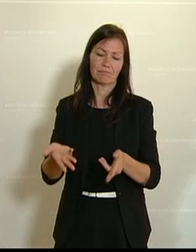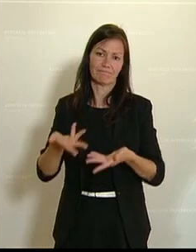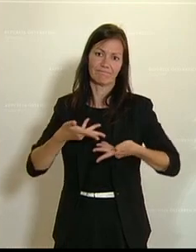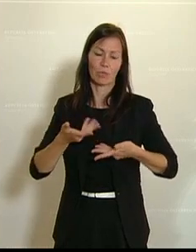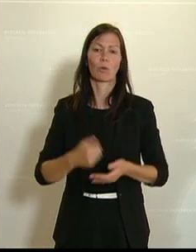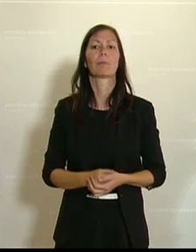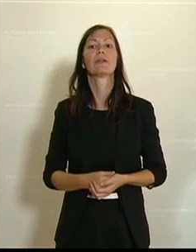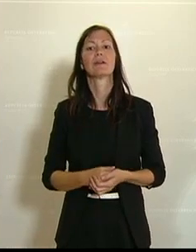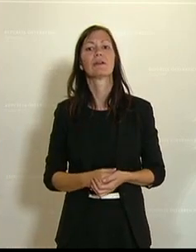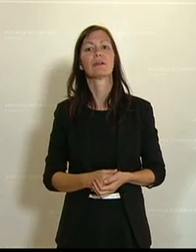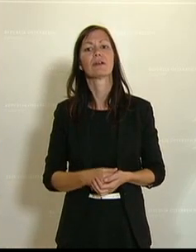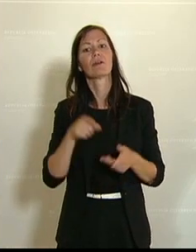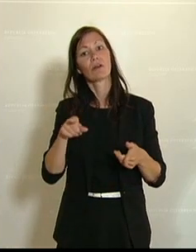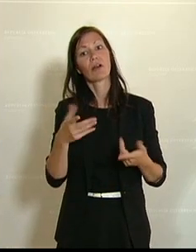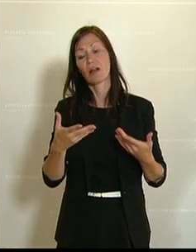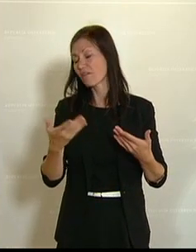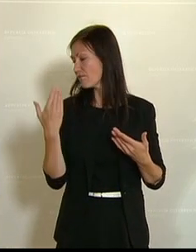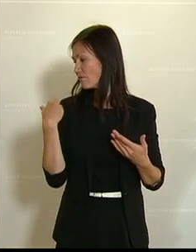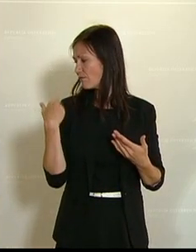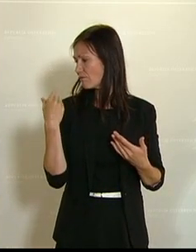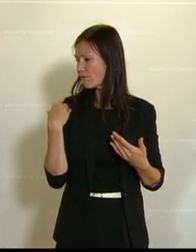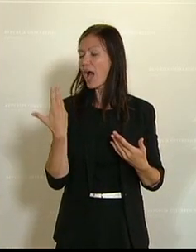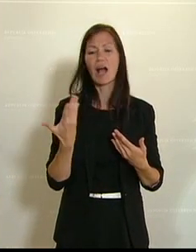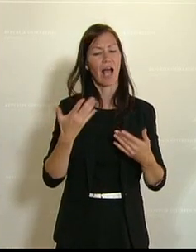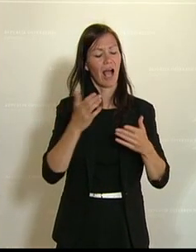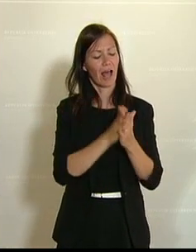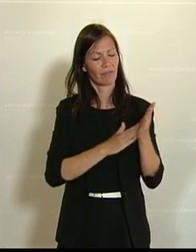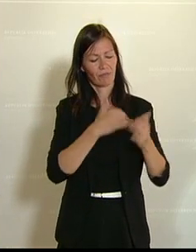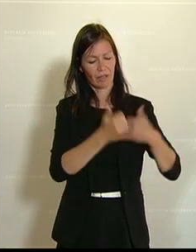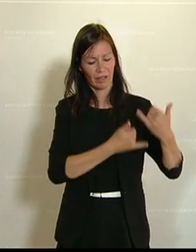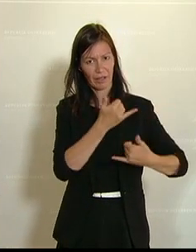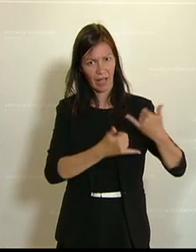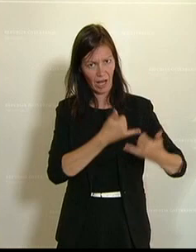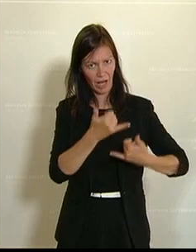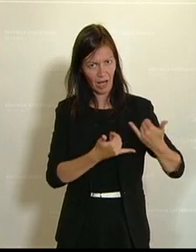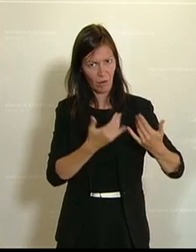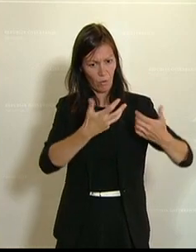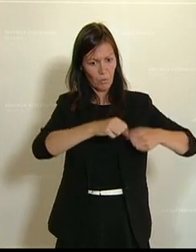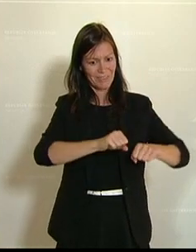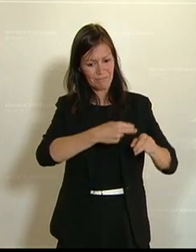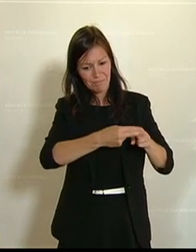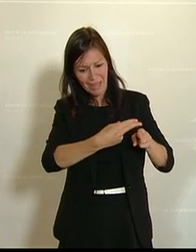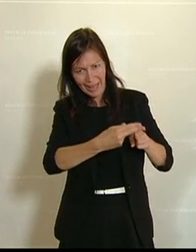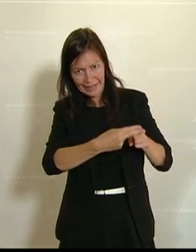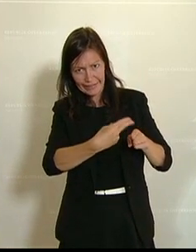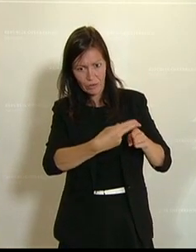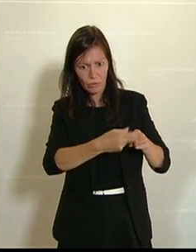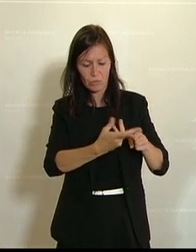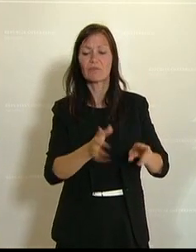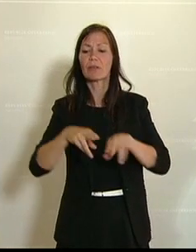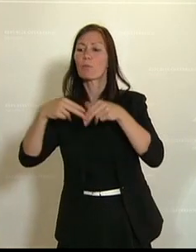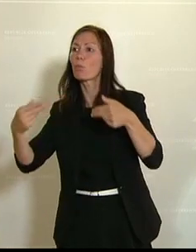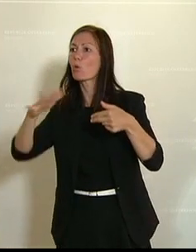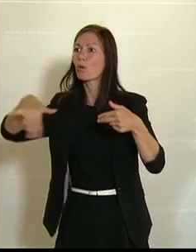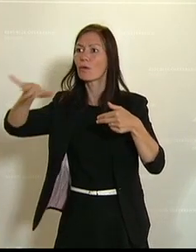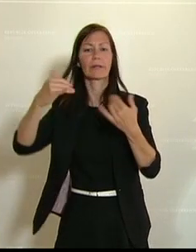Kompetenzbereinigung Anfang des Jahres ist die Kompetenz in Bezug auf den Pflanzenschutz vom Bund in